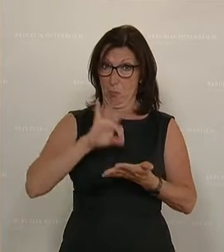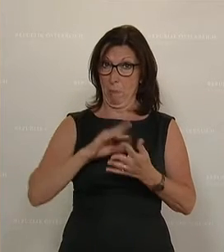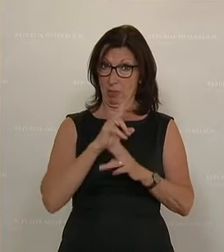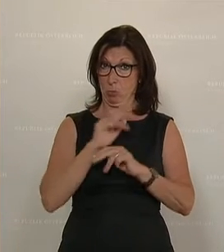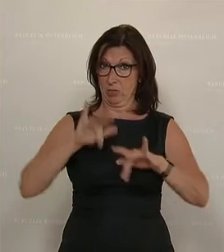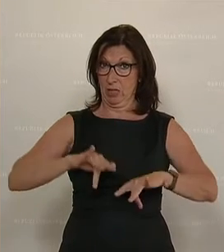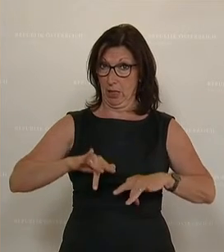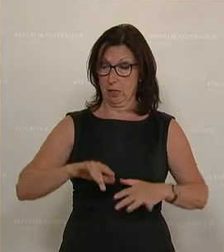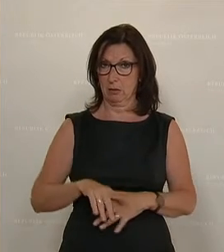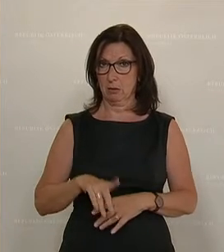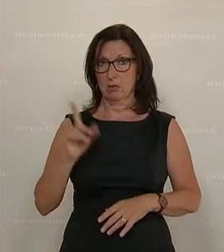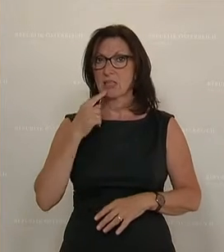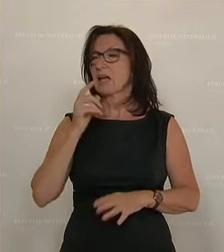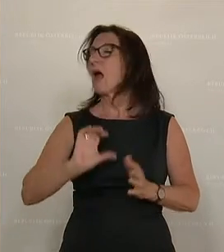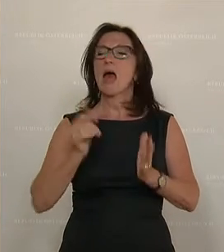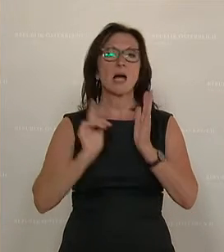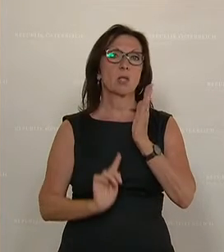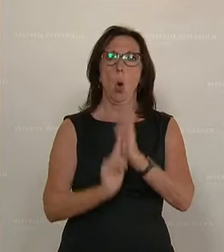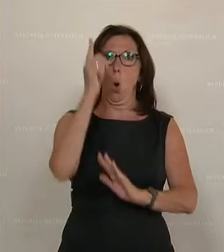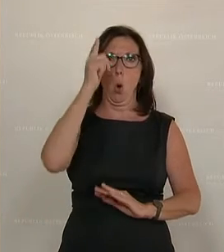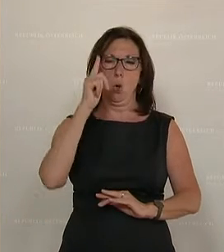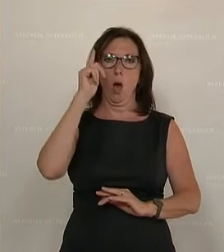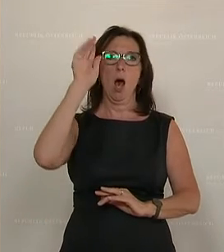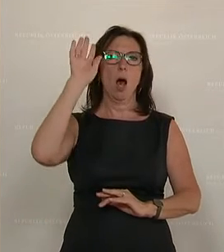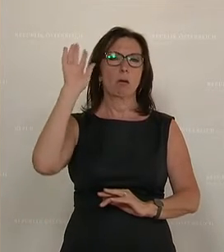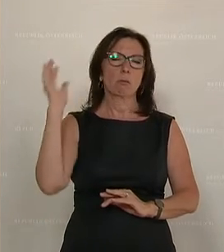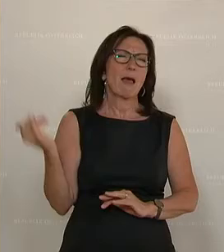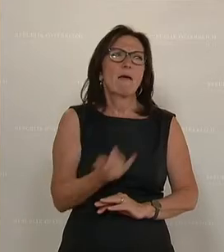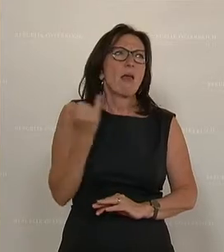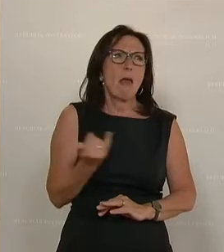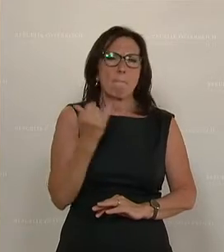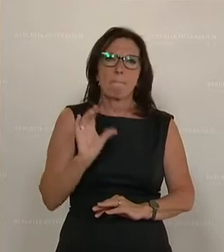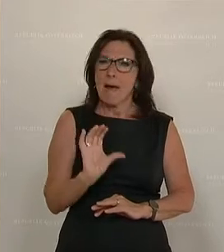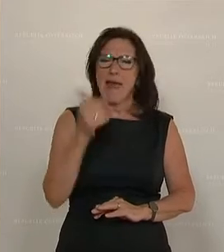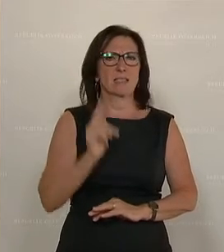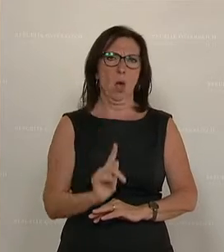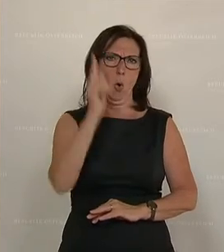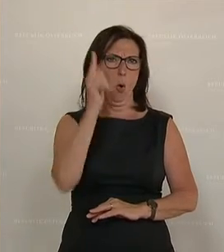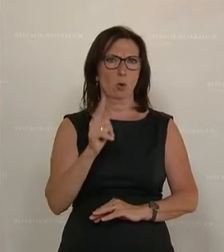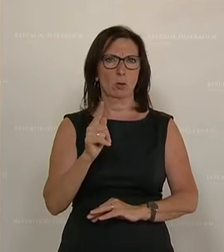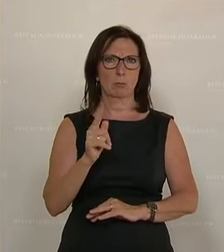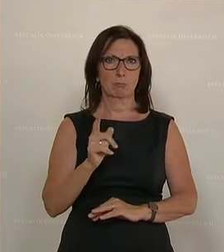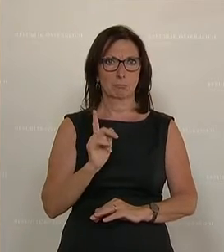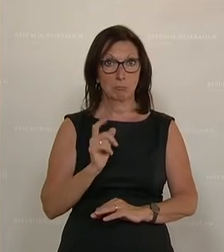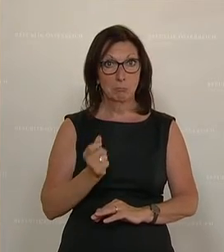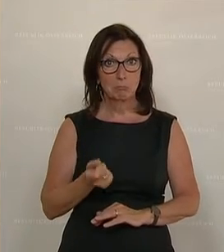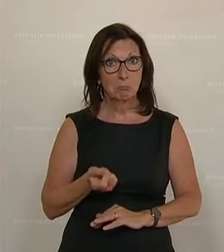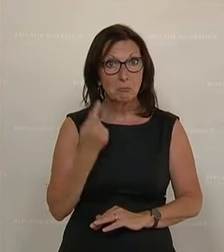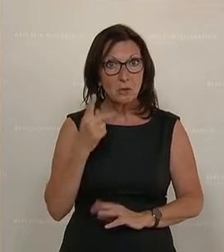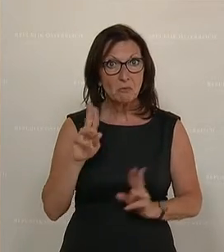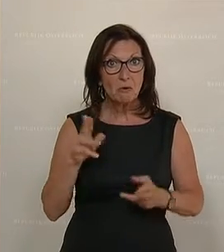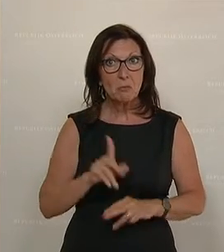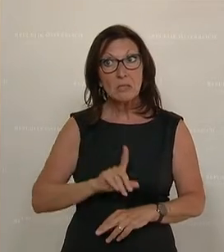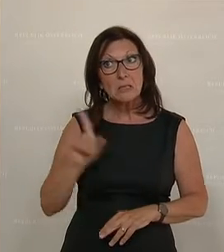haben, auf dem höchsten Niveau seit eh und je sind. Das ist deshalb bemerkenswert, weil Sie das immer den